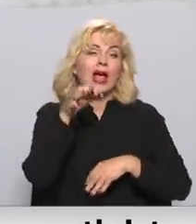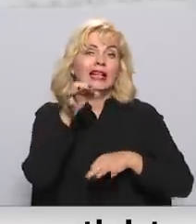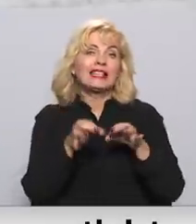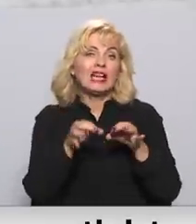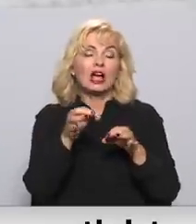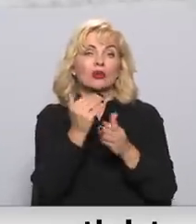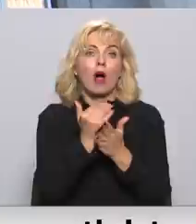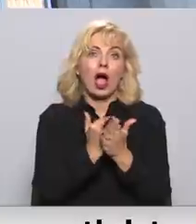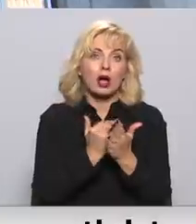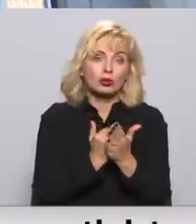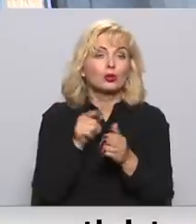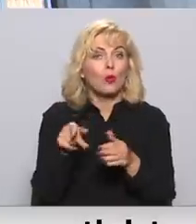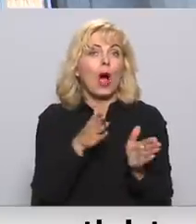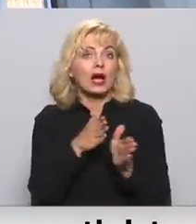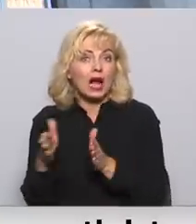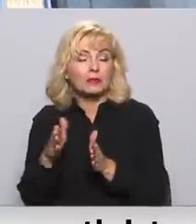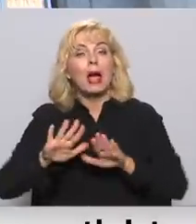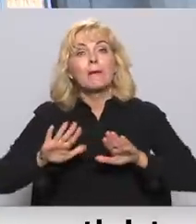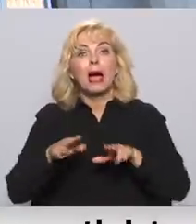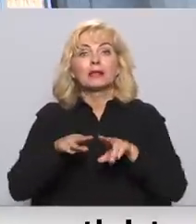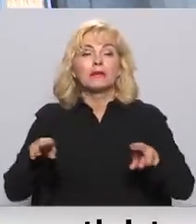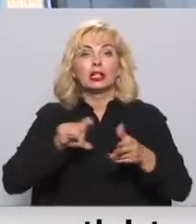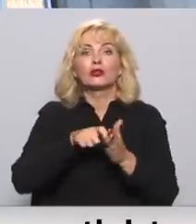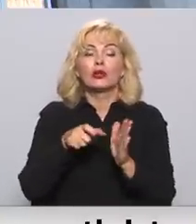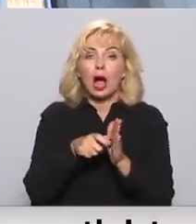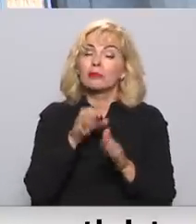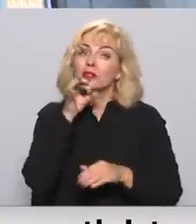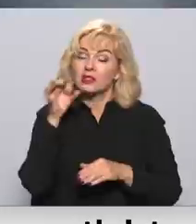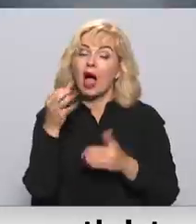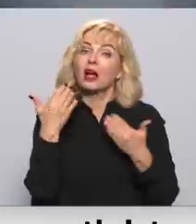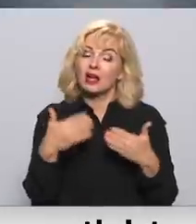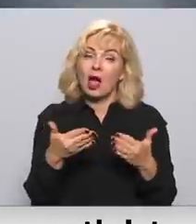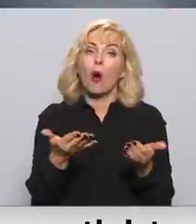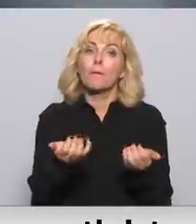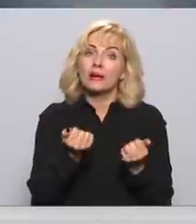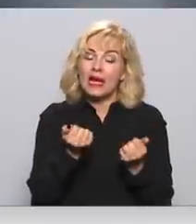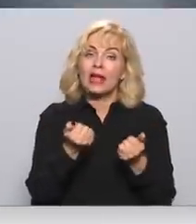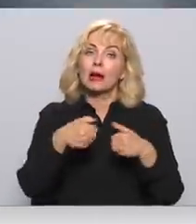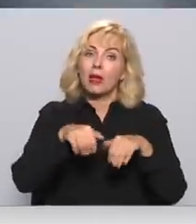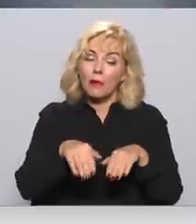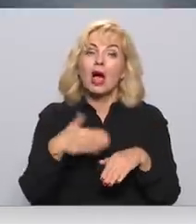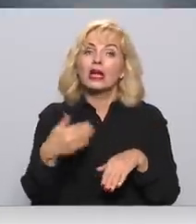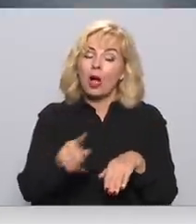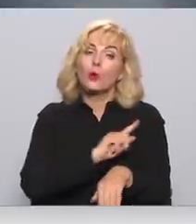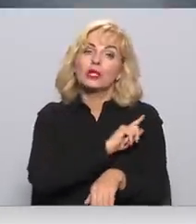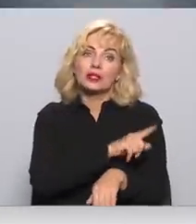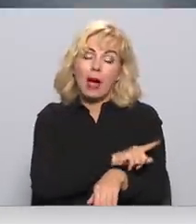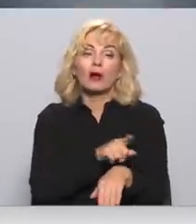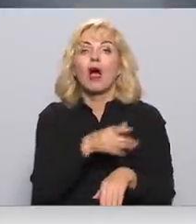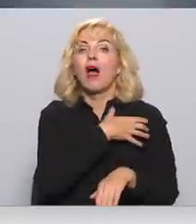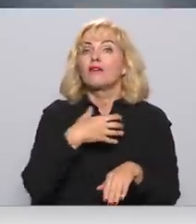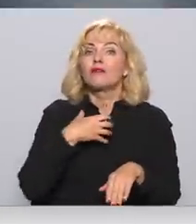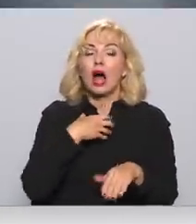teiksim, hirārķiju. Taču ministru kabinetā saka, lēmums ir pieņemts un tas ir spēkā. Valdība izvērtējot visu šo